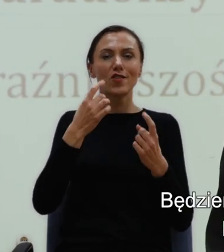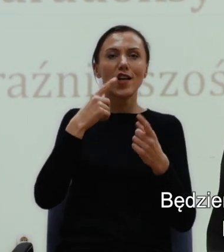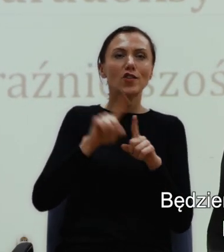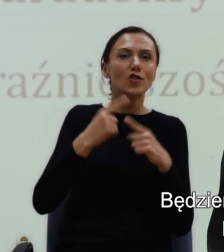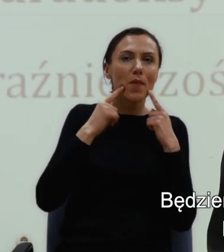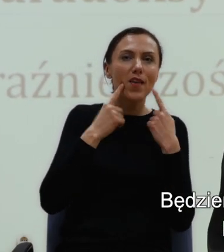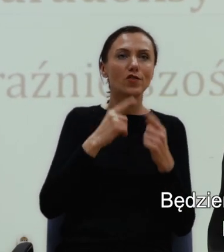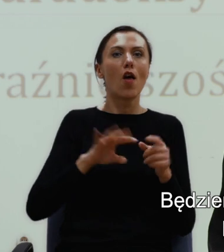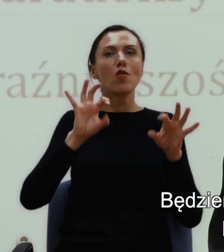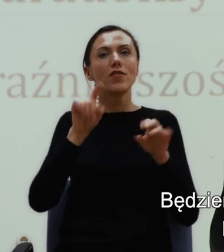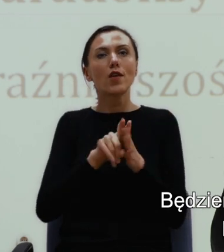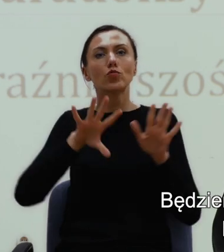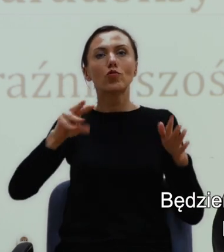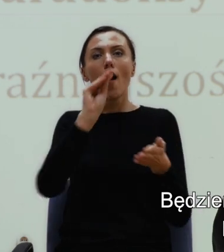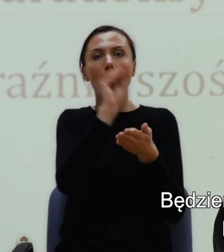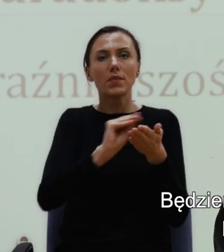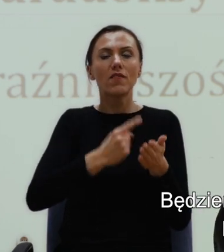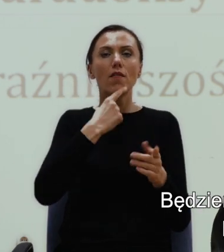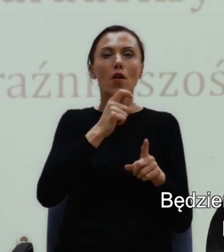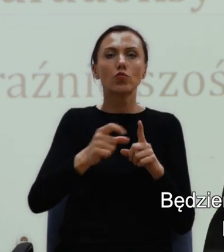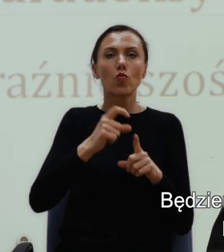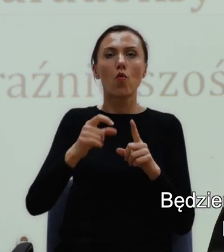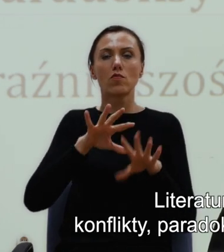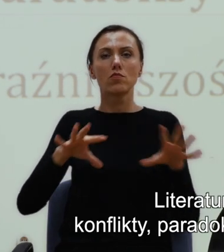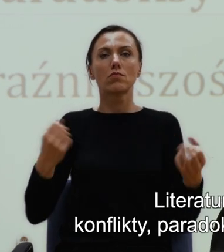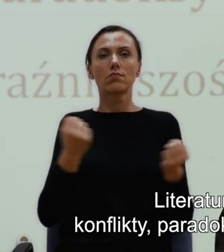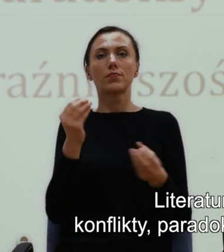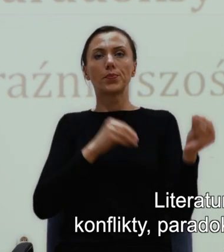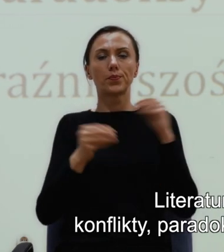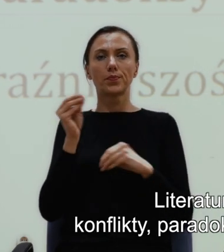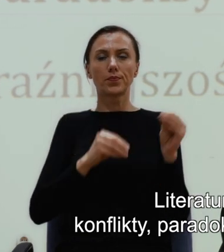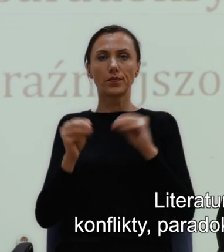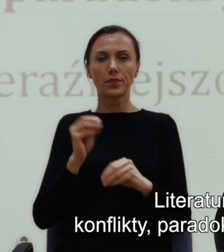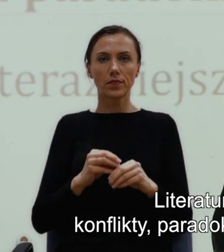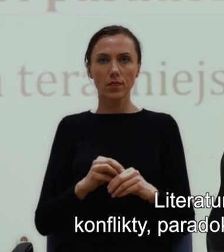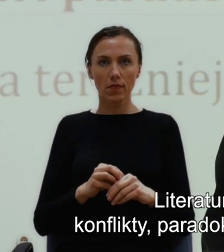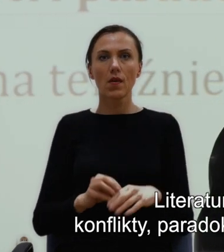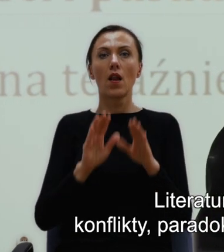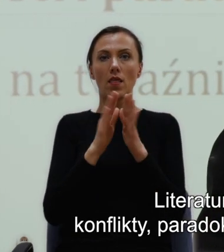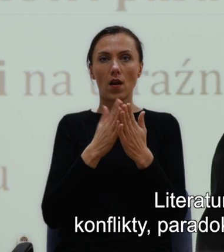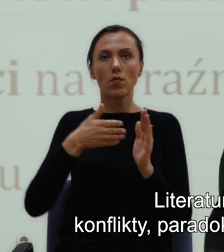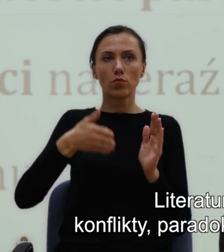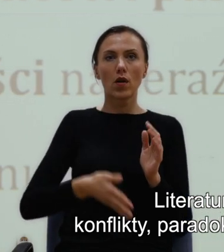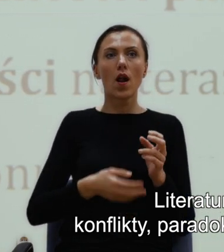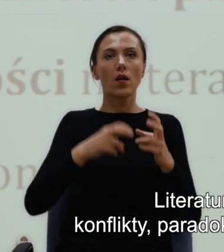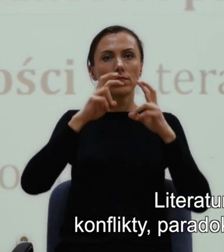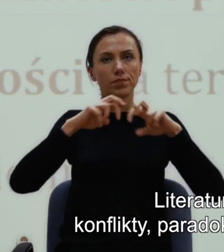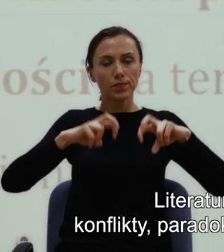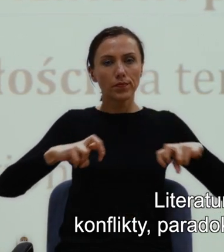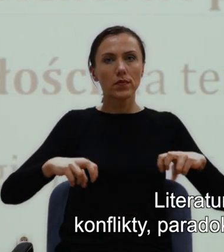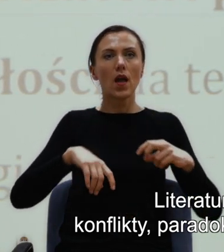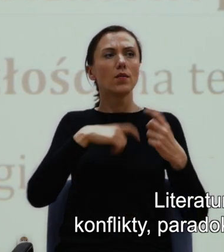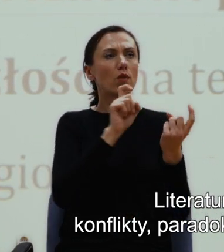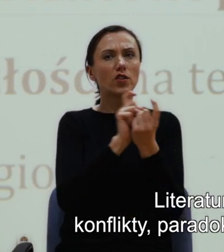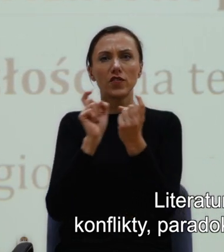pisarstwa Flannery O'Connor. Literatura południa eksploruje sprzeczności,